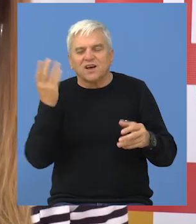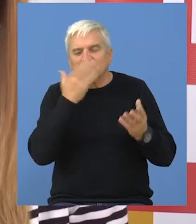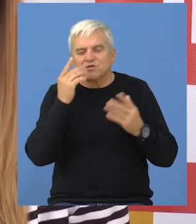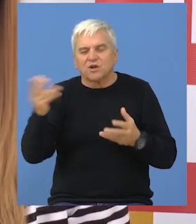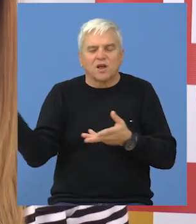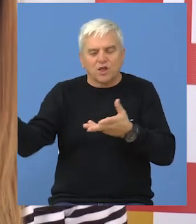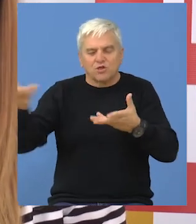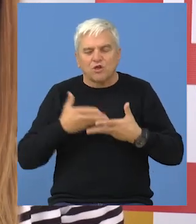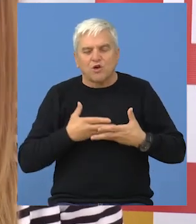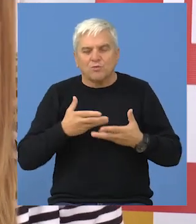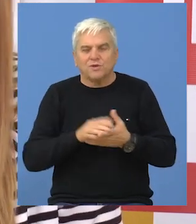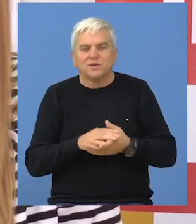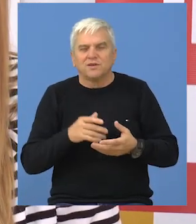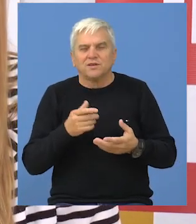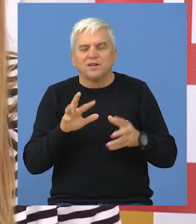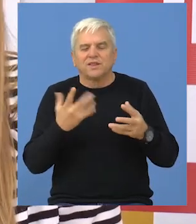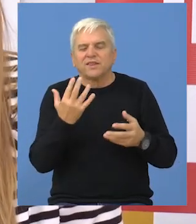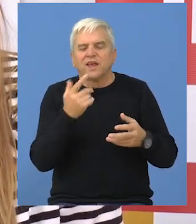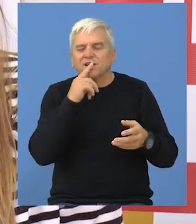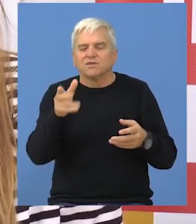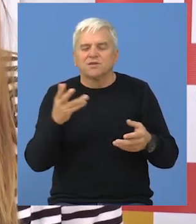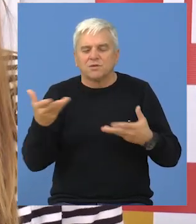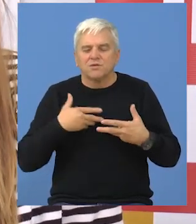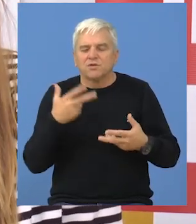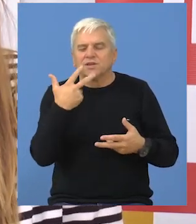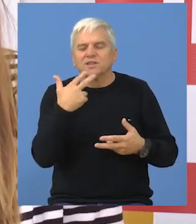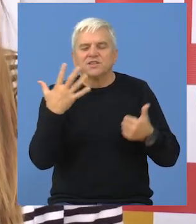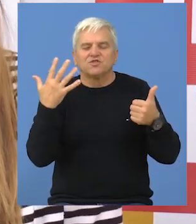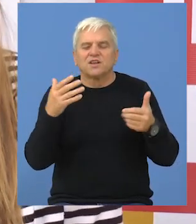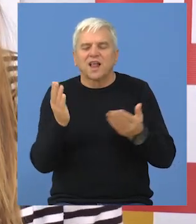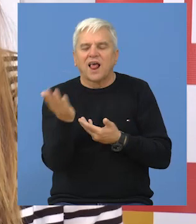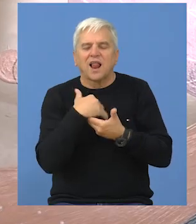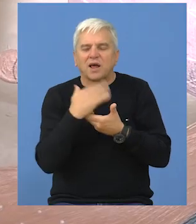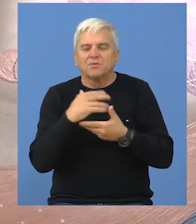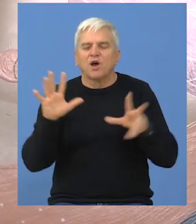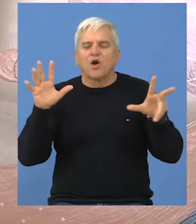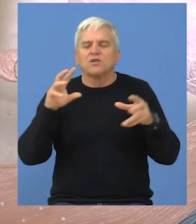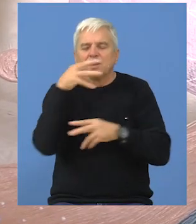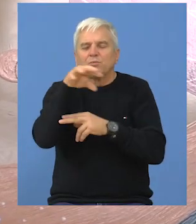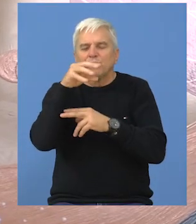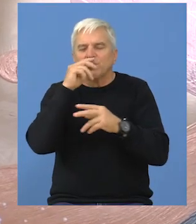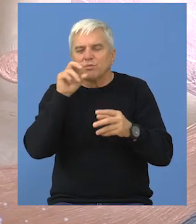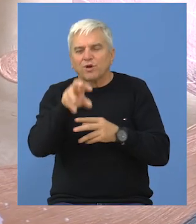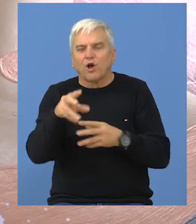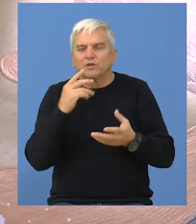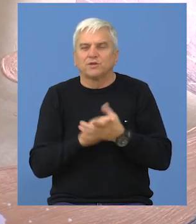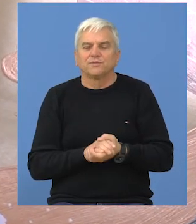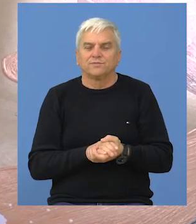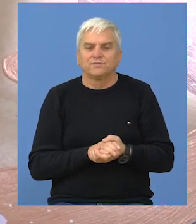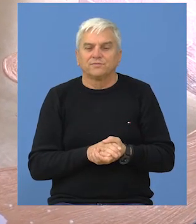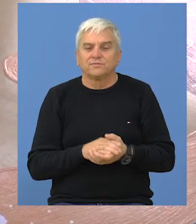škola u Srbiji je dobila izvestan broj. Mi smo 36 laptopova, 8 projektora koji je